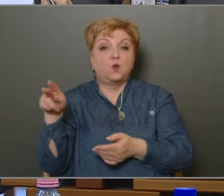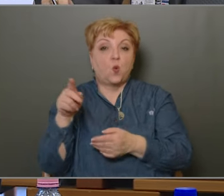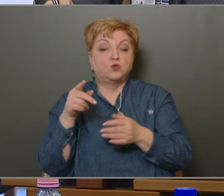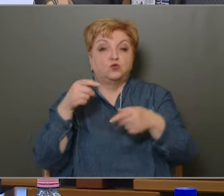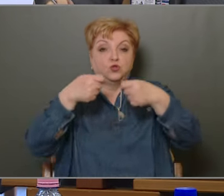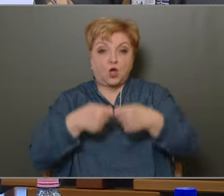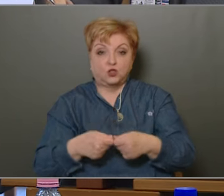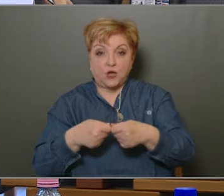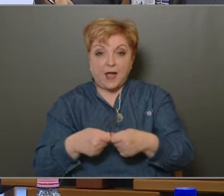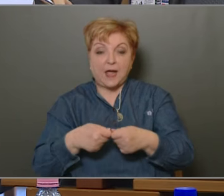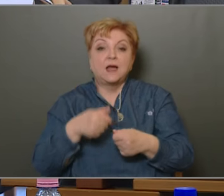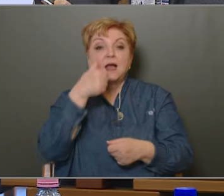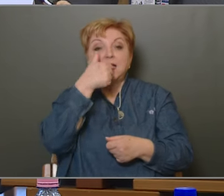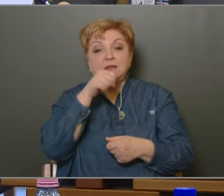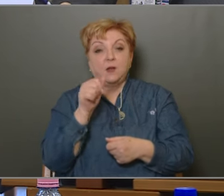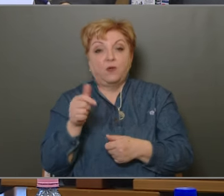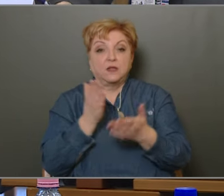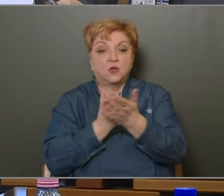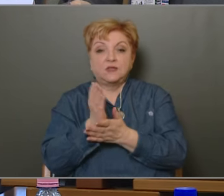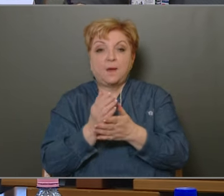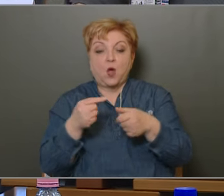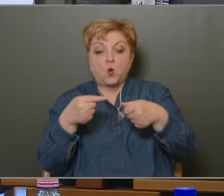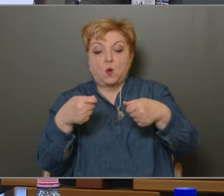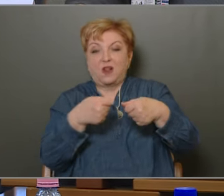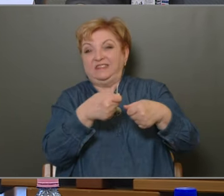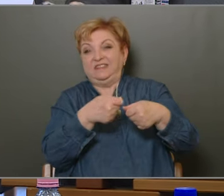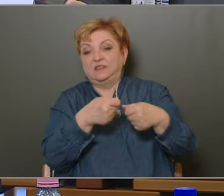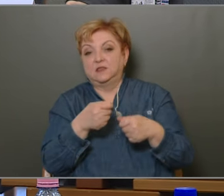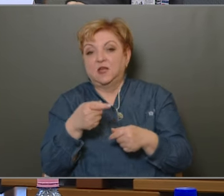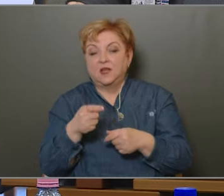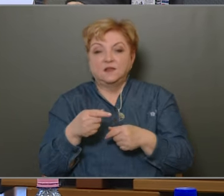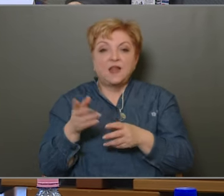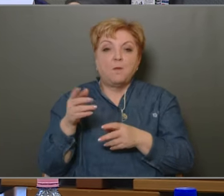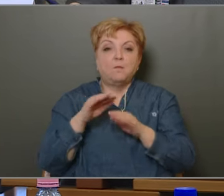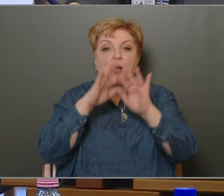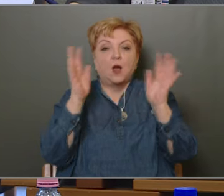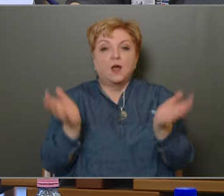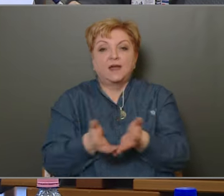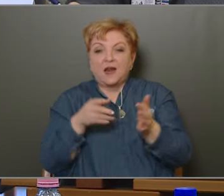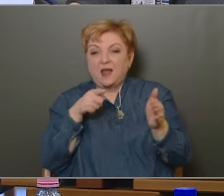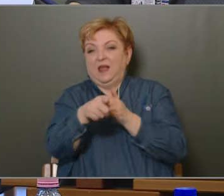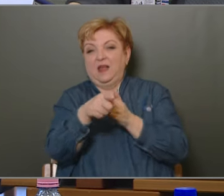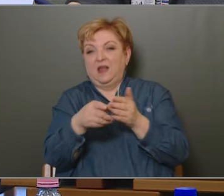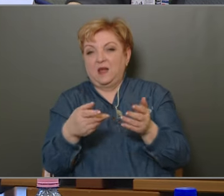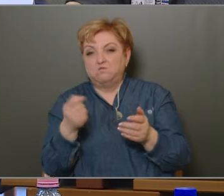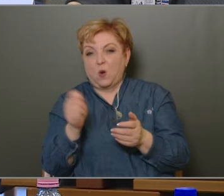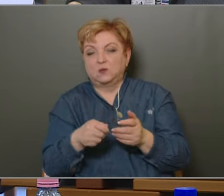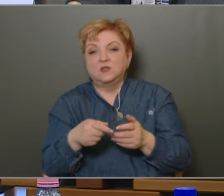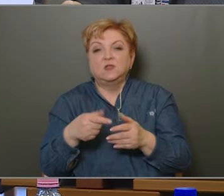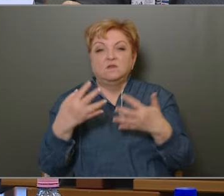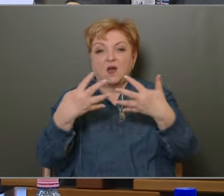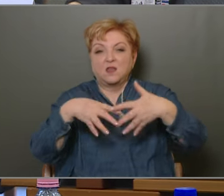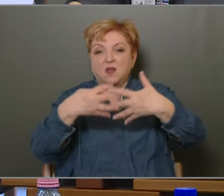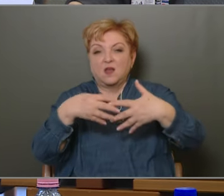érdekét szolgálja. Nem köröm alatti tüske, nem a küllék közé vágott bot, és nem a fogaskerekek közé szort